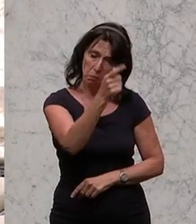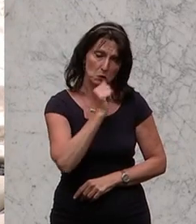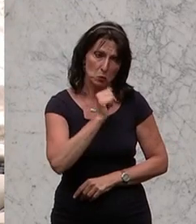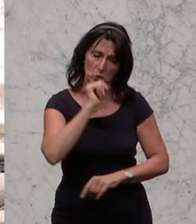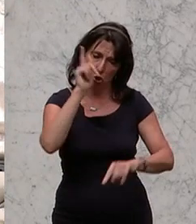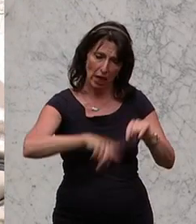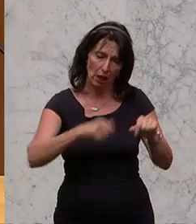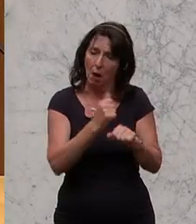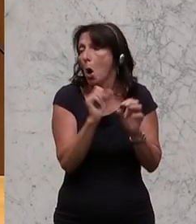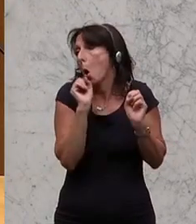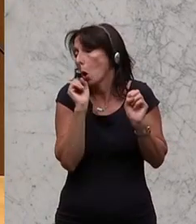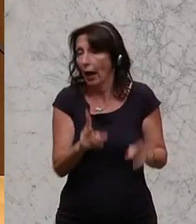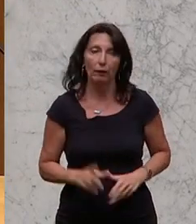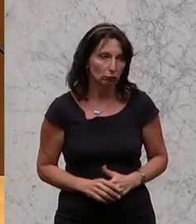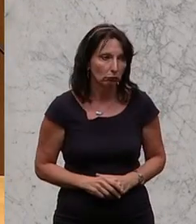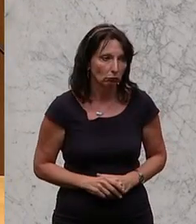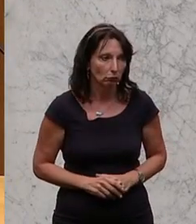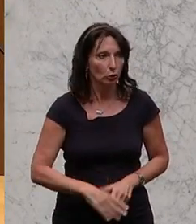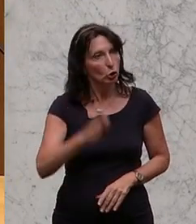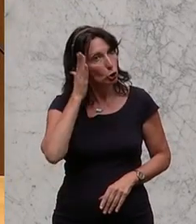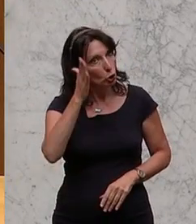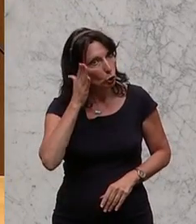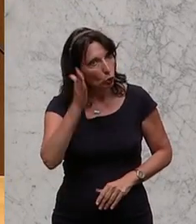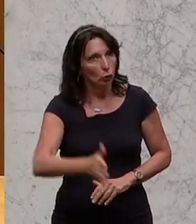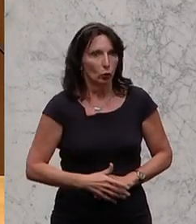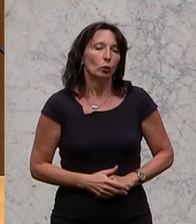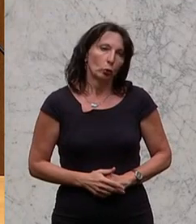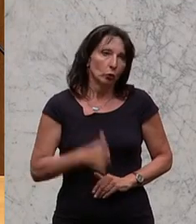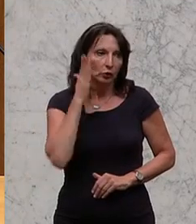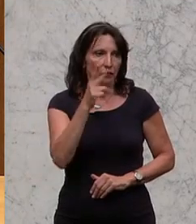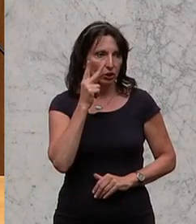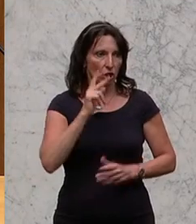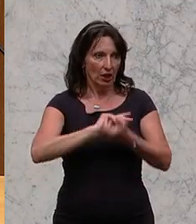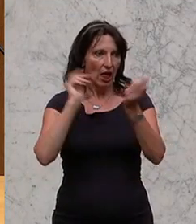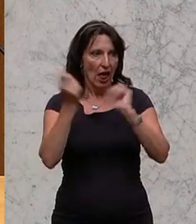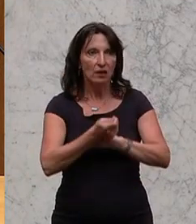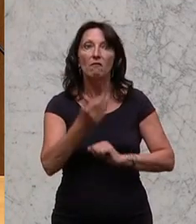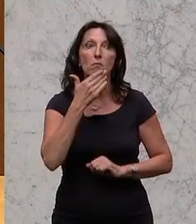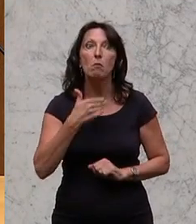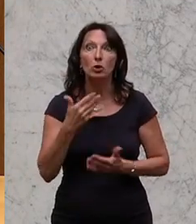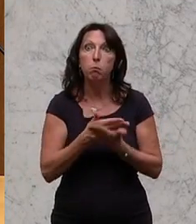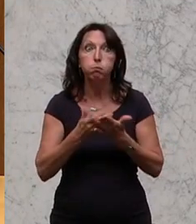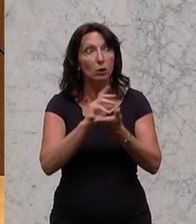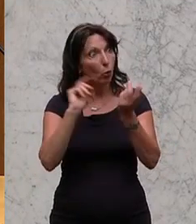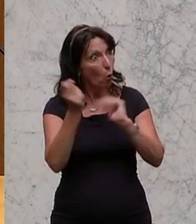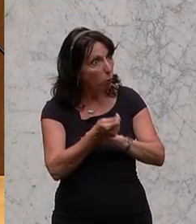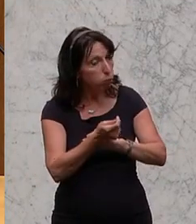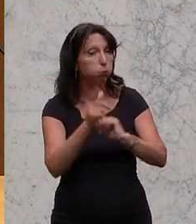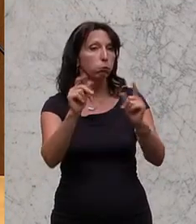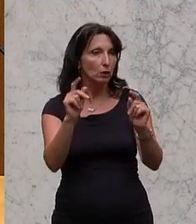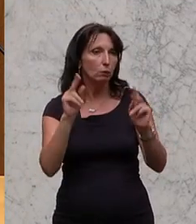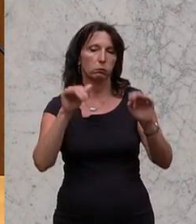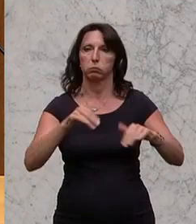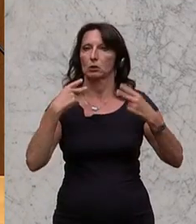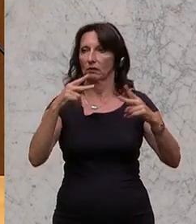Das ist okay. Wir werden all die nächsten Jahre hören, wenn man was ändern will in der Bildung. Und werden all die nächsten Jahre hören, haben wir